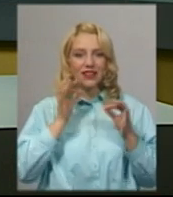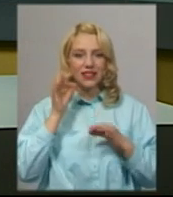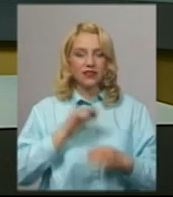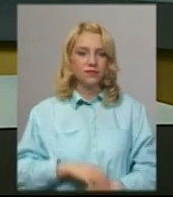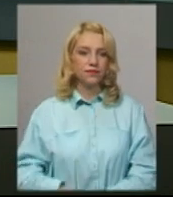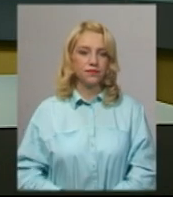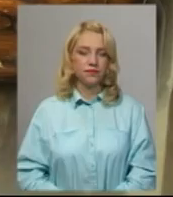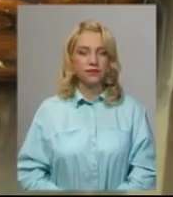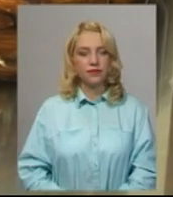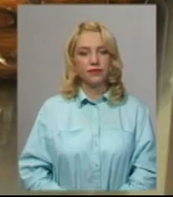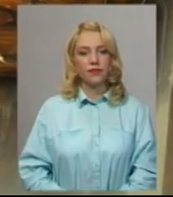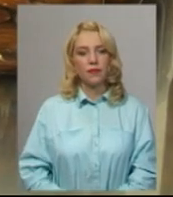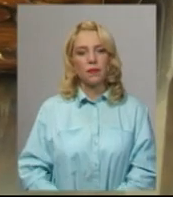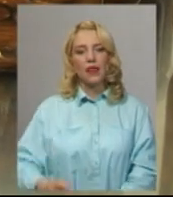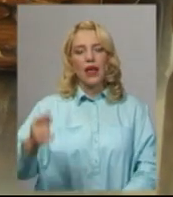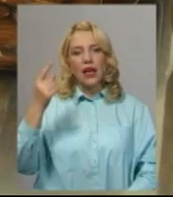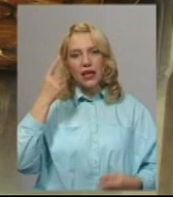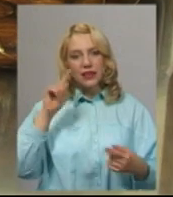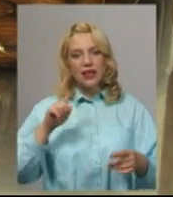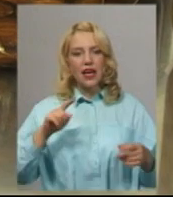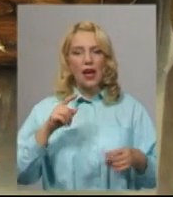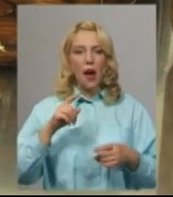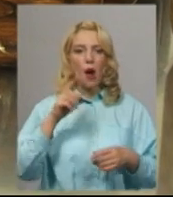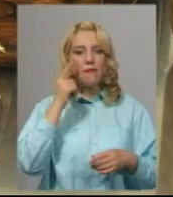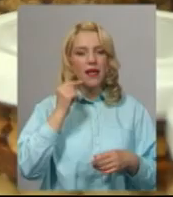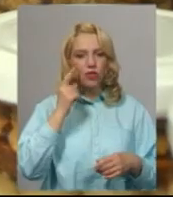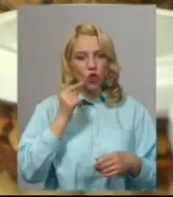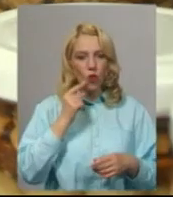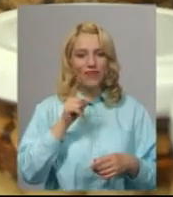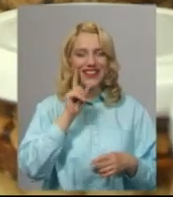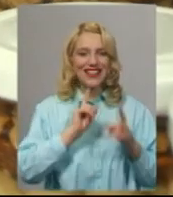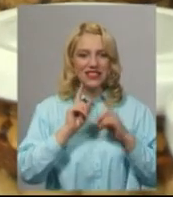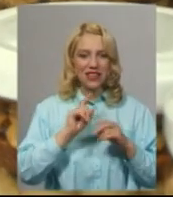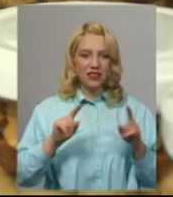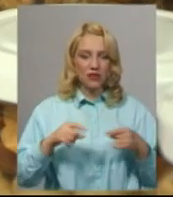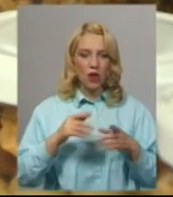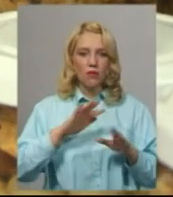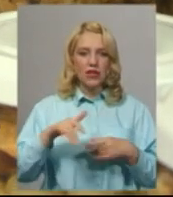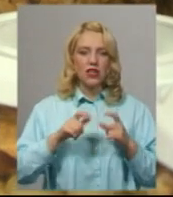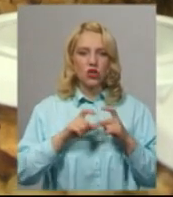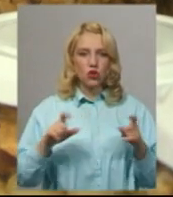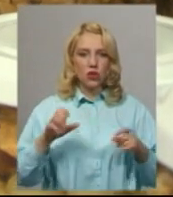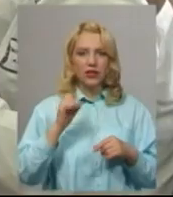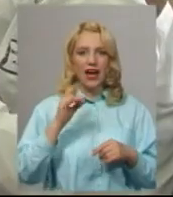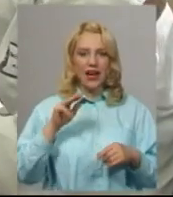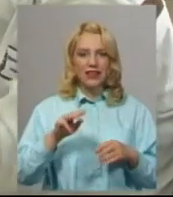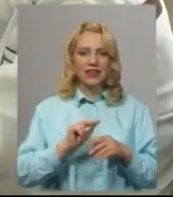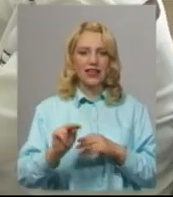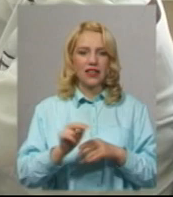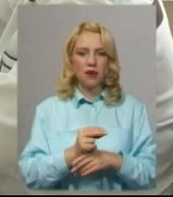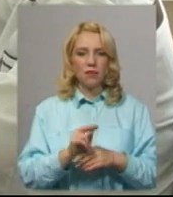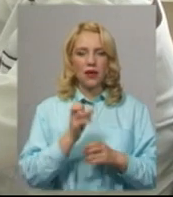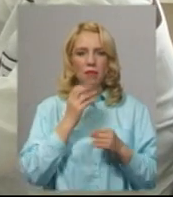Боровець. Ідея створювати медові десерти виникла після проходження школи соціальної апітерапії при благодійному фонді